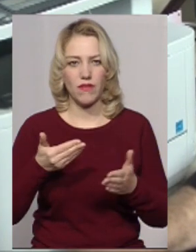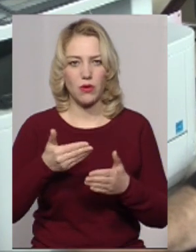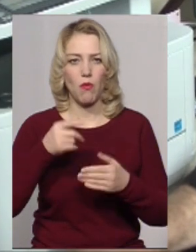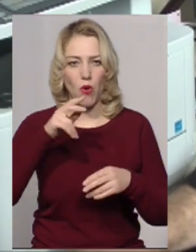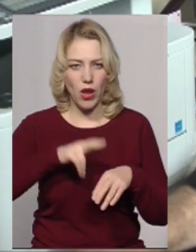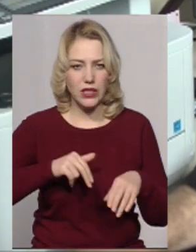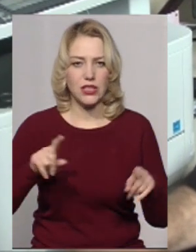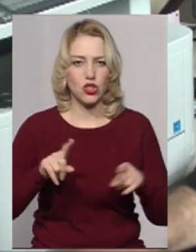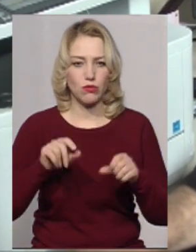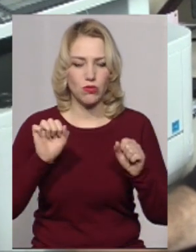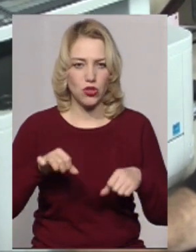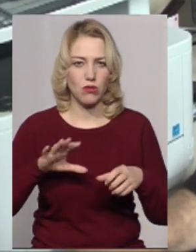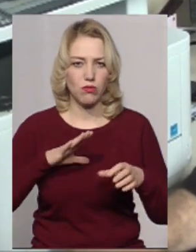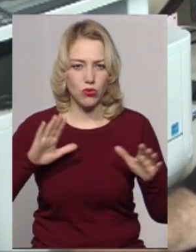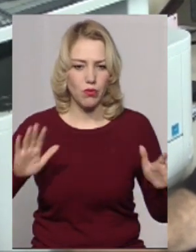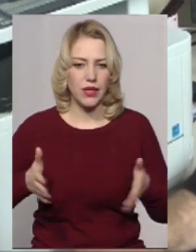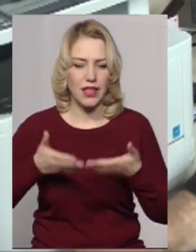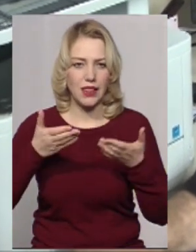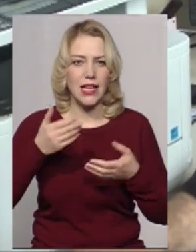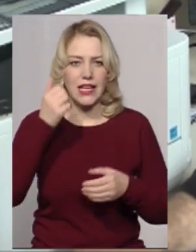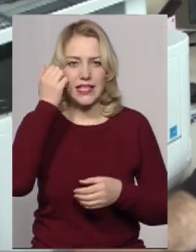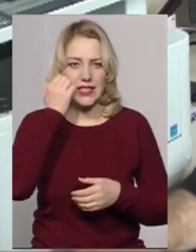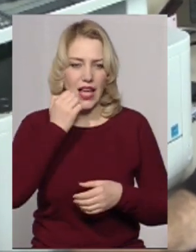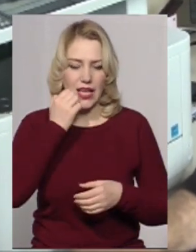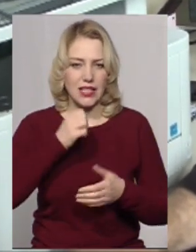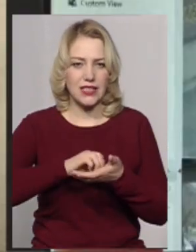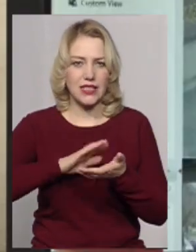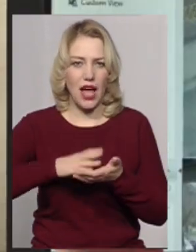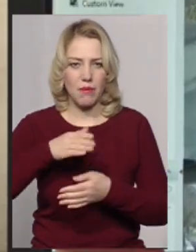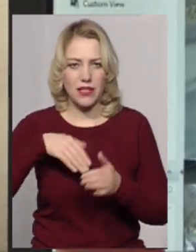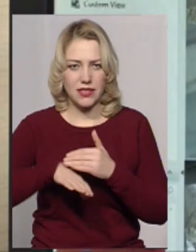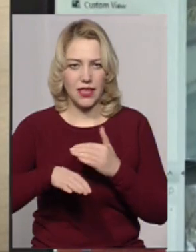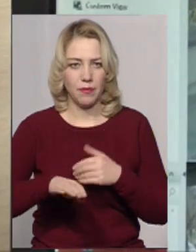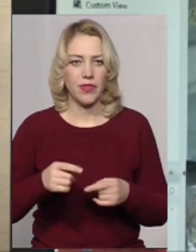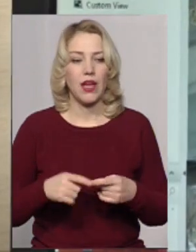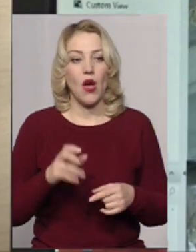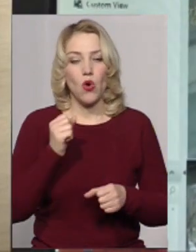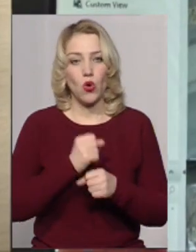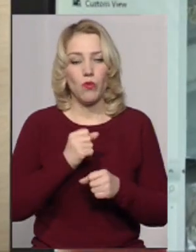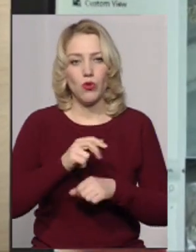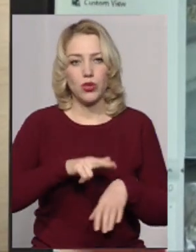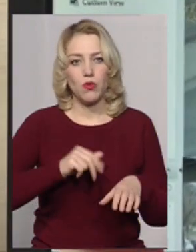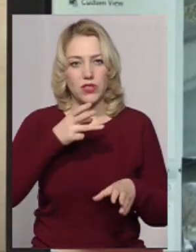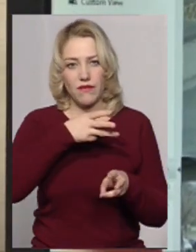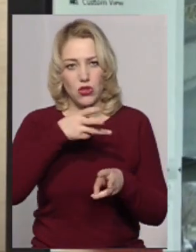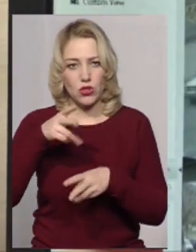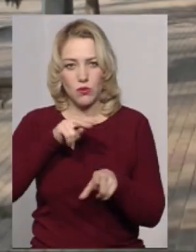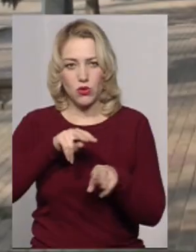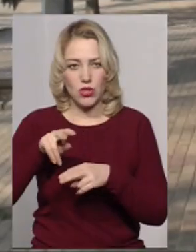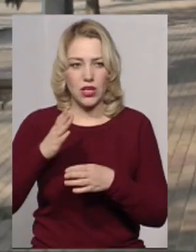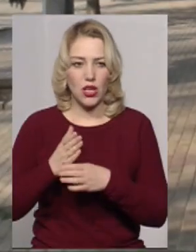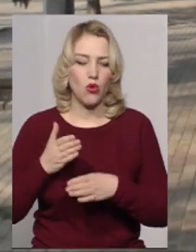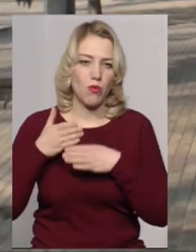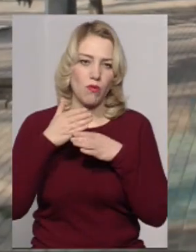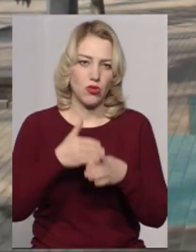було підняти старі записи якісь і перевірити. У роботі поліцейських відеоспостереження грає допоміжну роль.